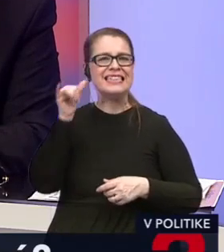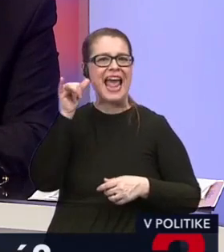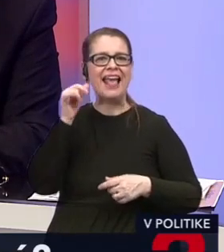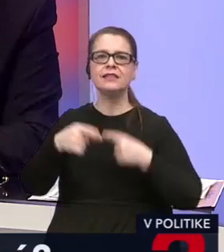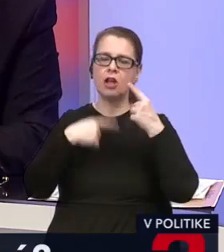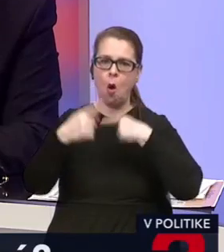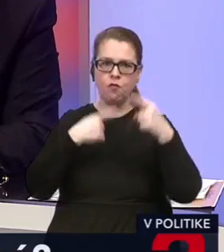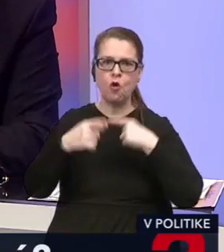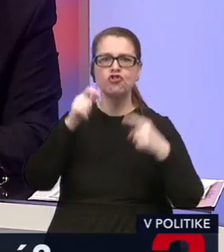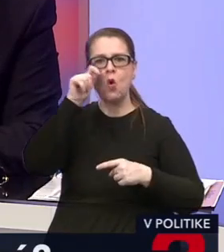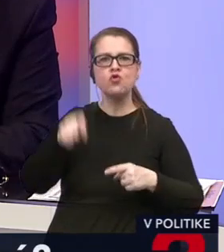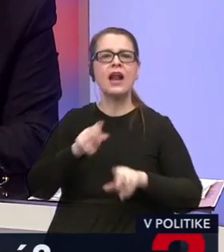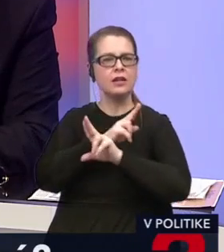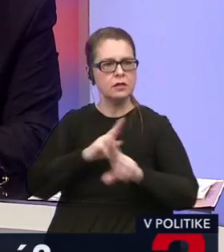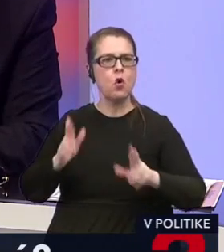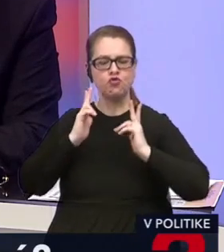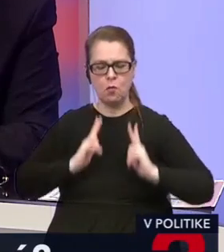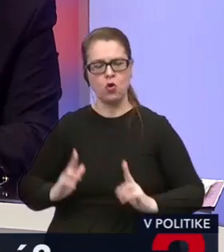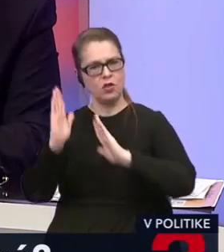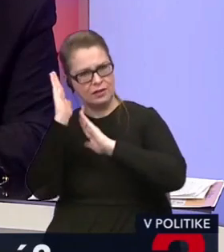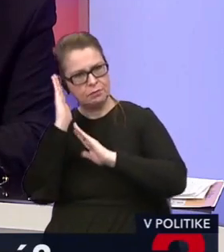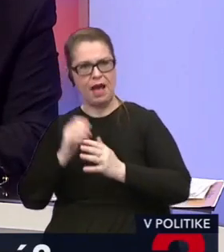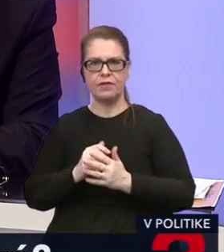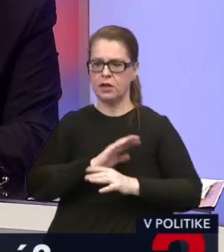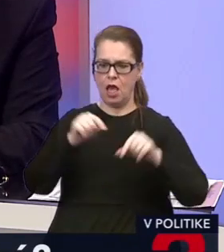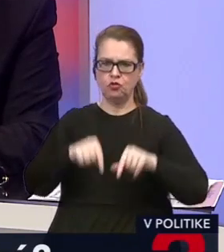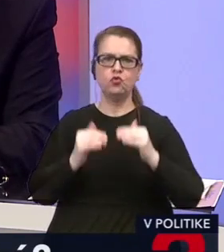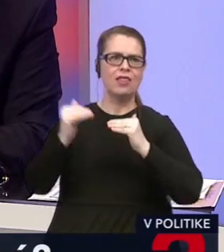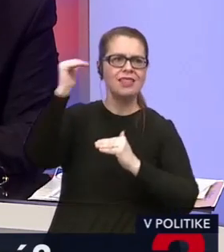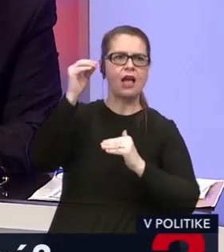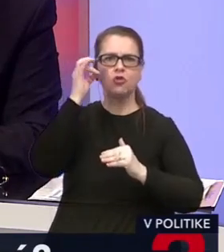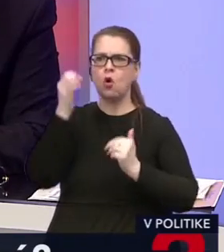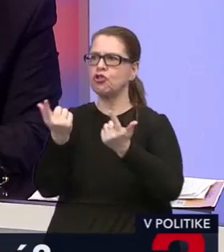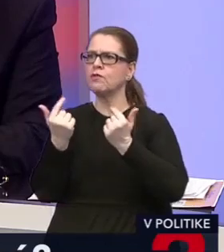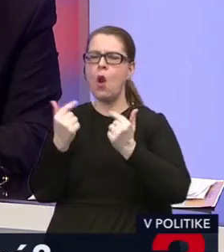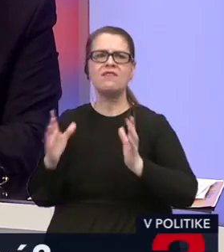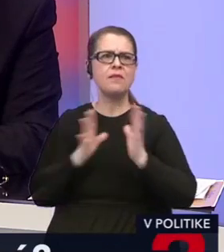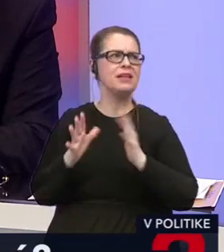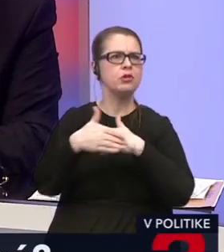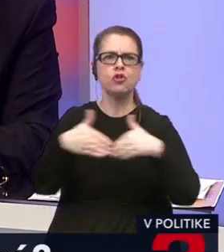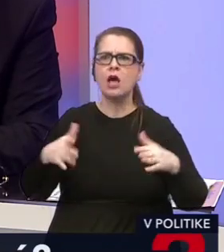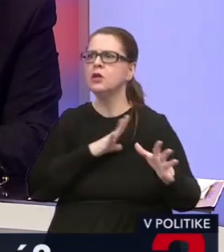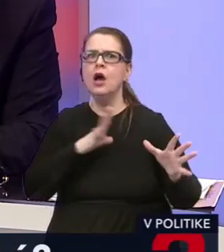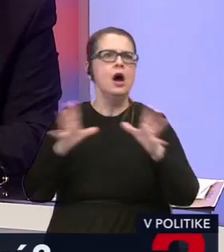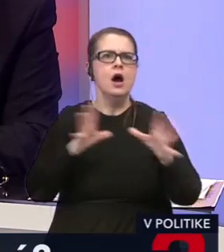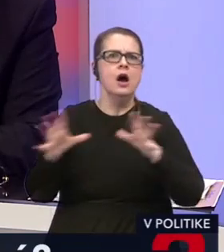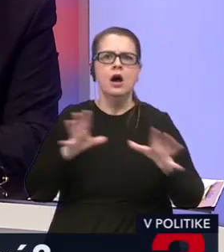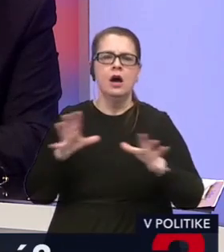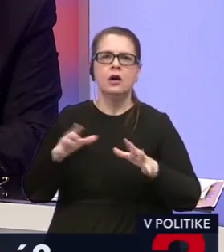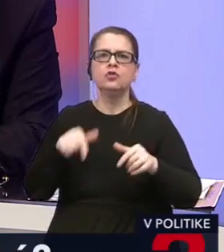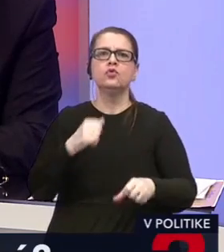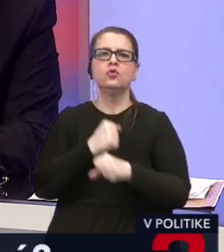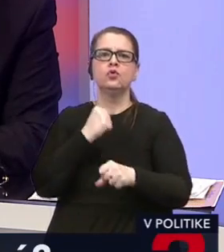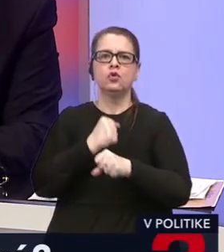hovorí o tom, že Ukrajinci môžu pokojne spávať, len túto náď s Korčokom zvolávajú bezpečnostnú radu, ako zúrivci, ktorí tu